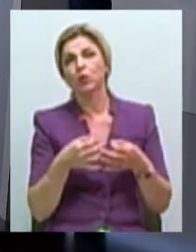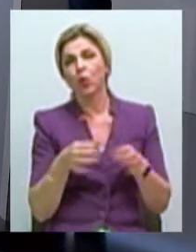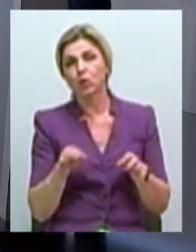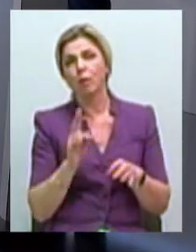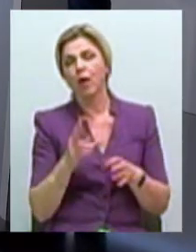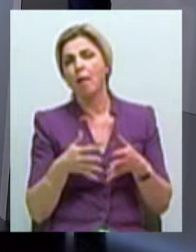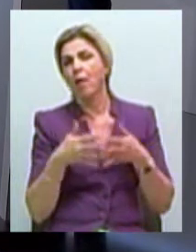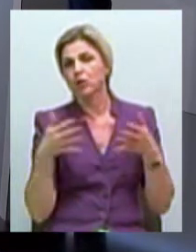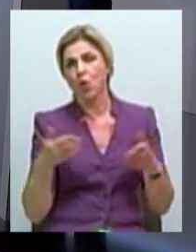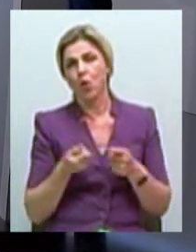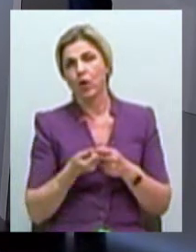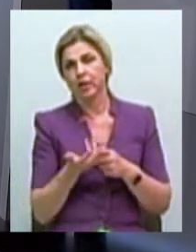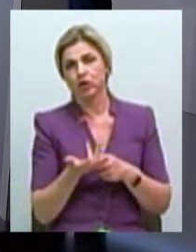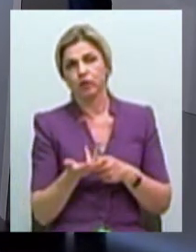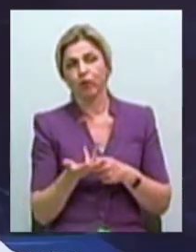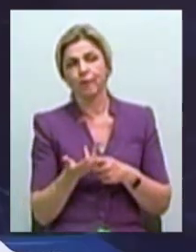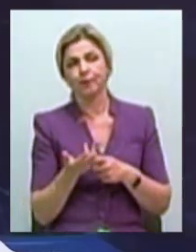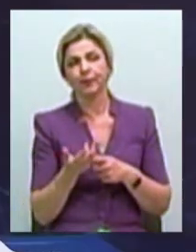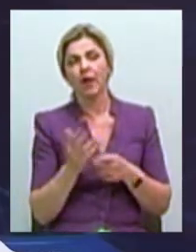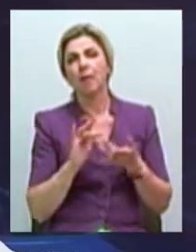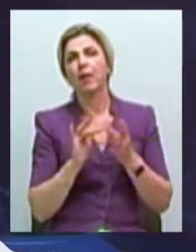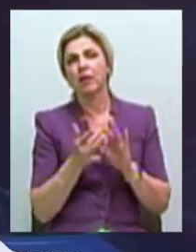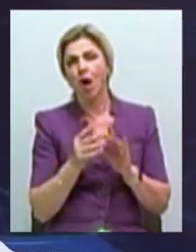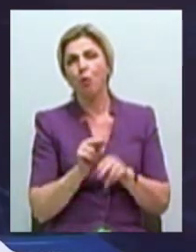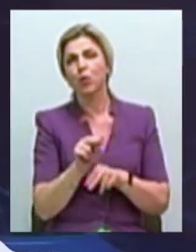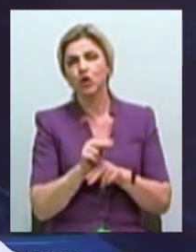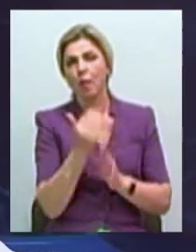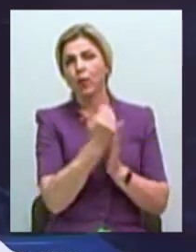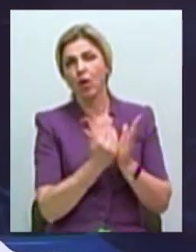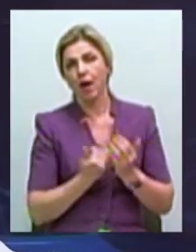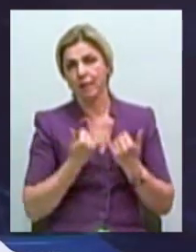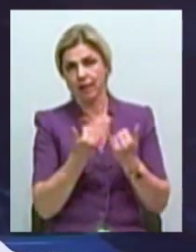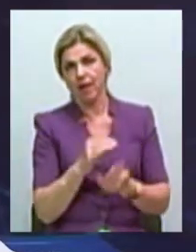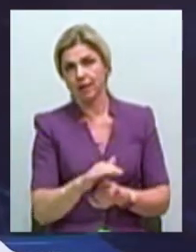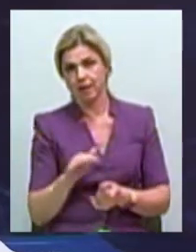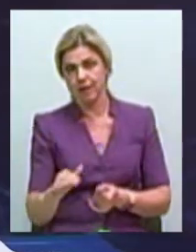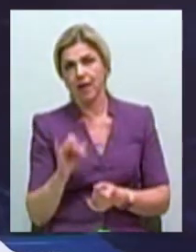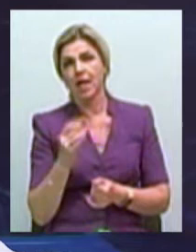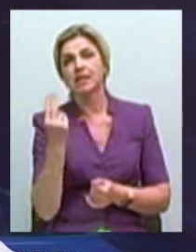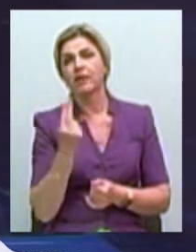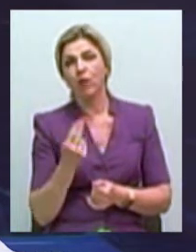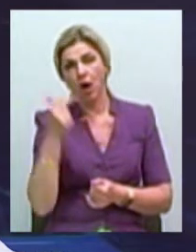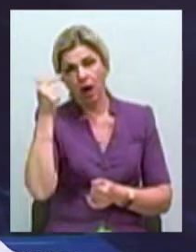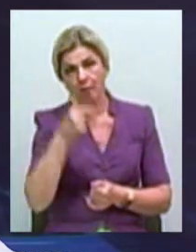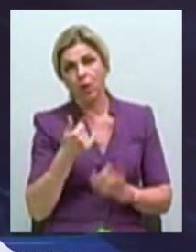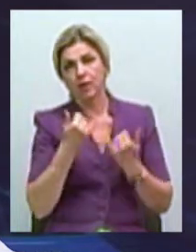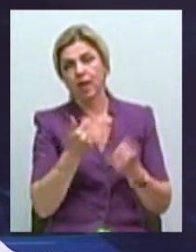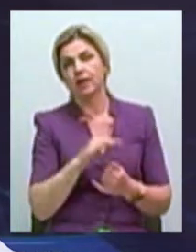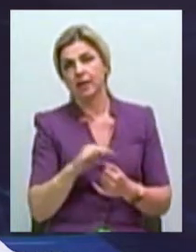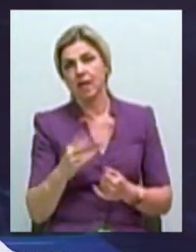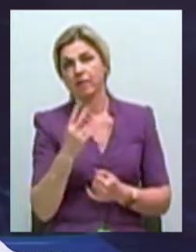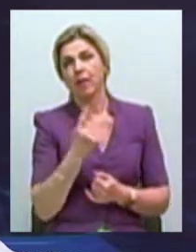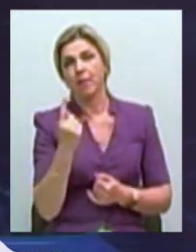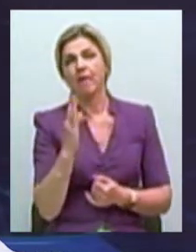огромному количеству мультимедийных обучающих программ для детей. Это та цифровая грамотность для детей XXI